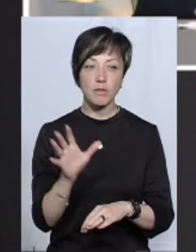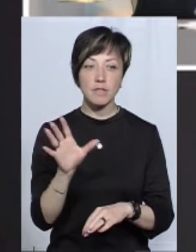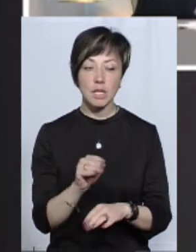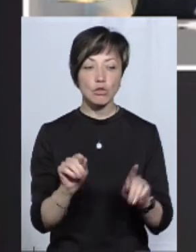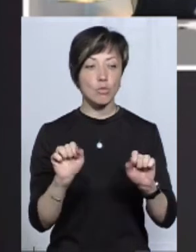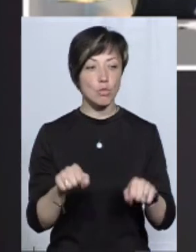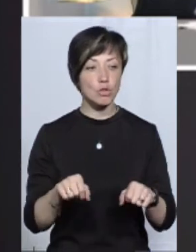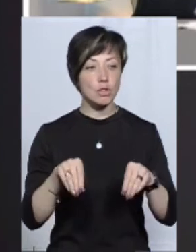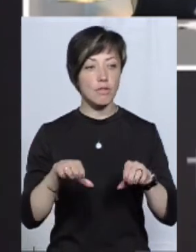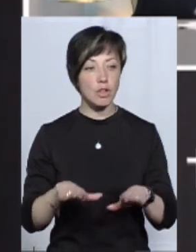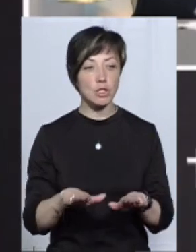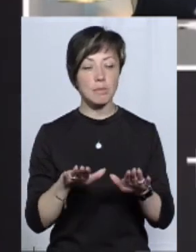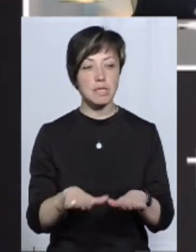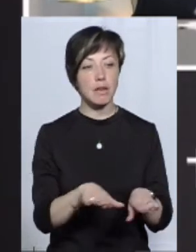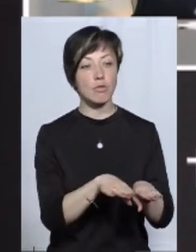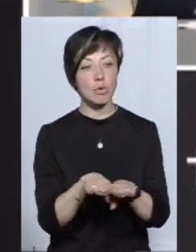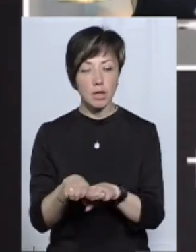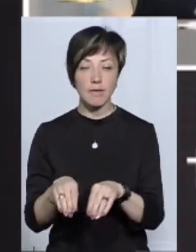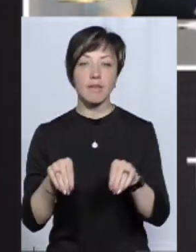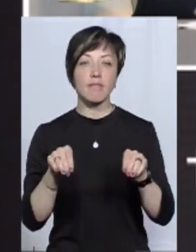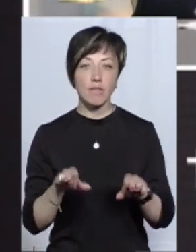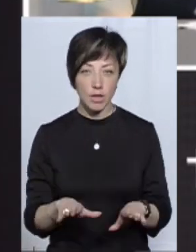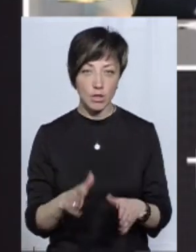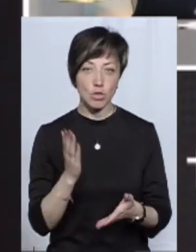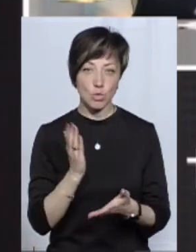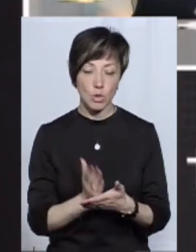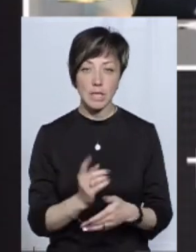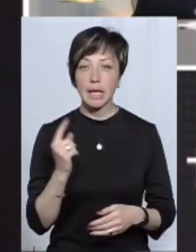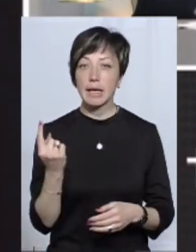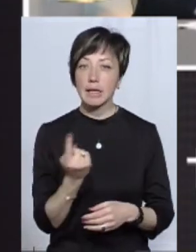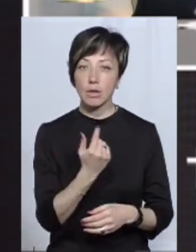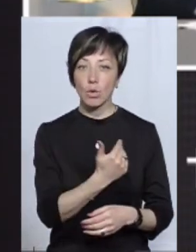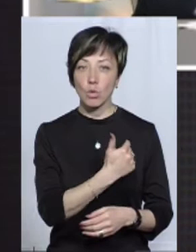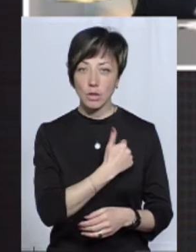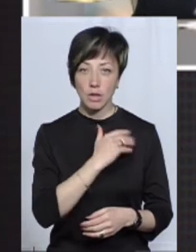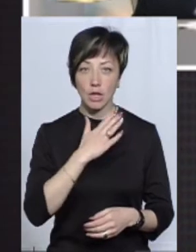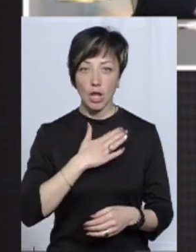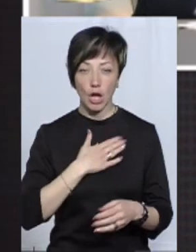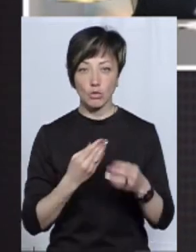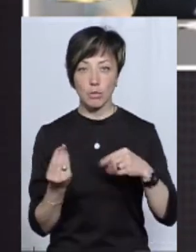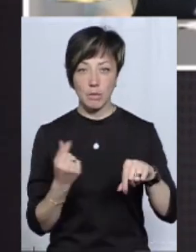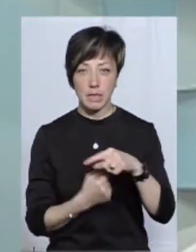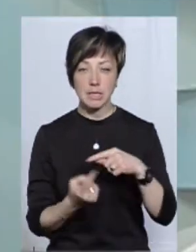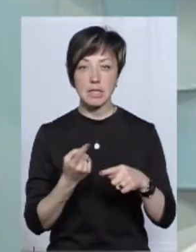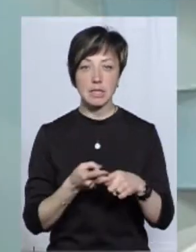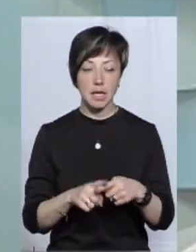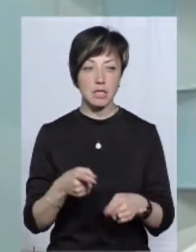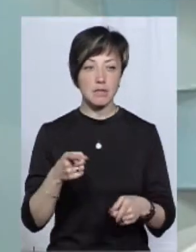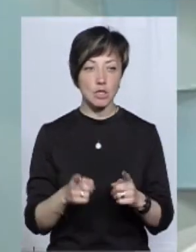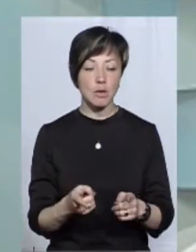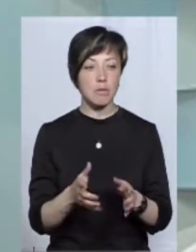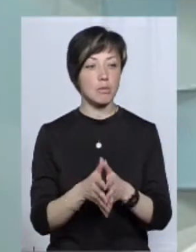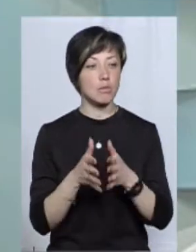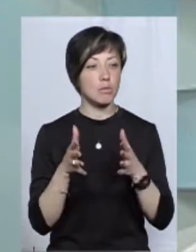все те, що можна вирішити на місцевому рівні, воно вирішується. Єдине, що хотілося б нашому бізнесу, то це, звичайно,